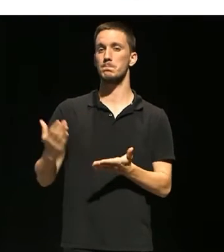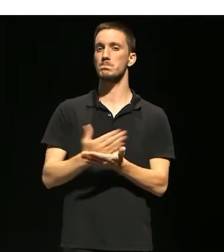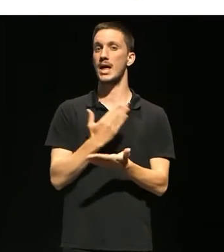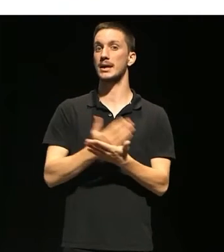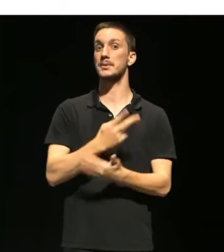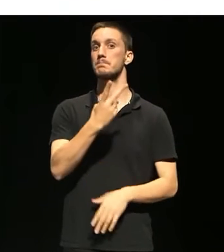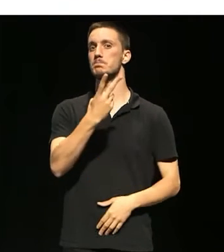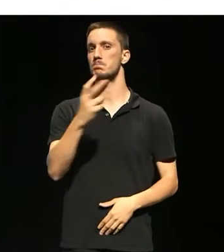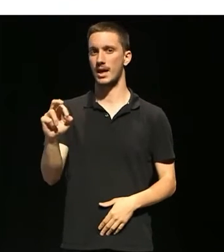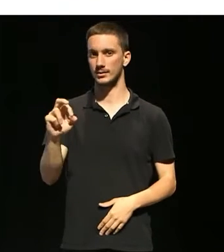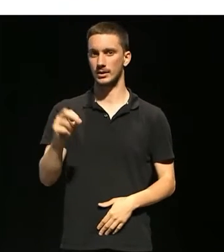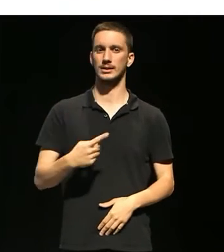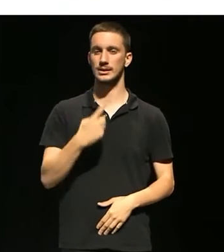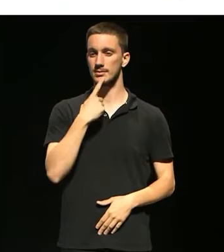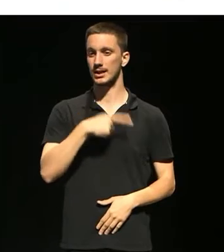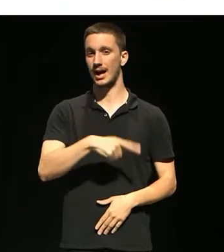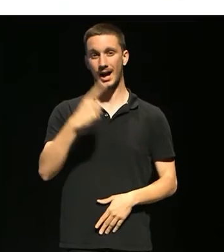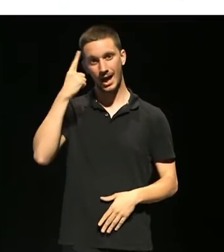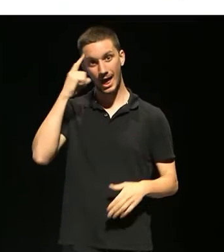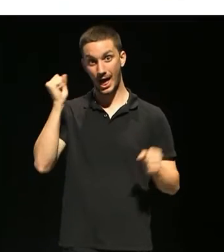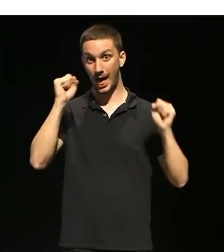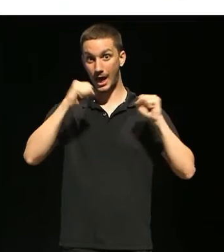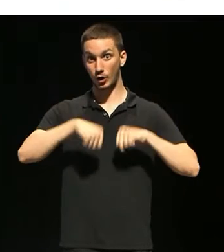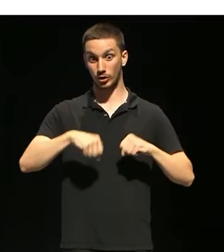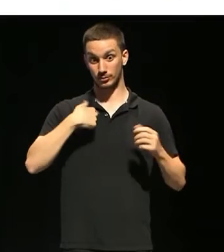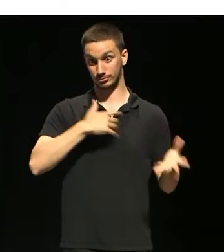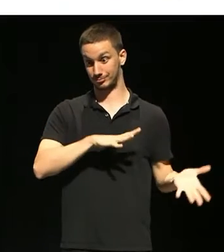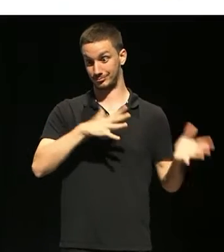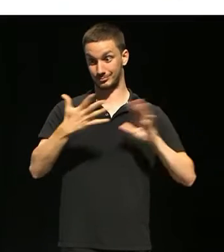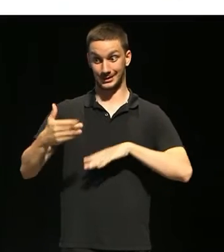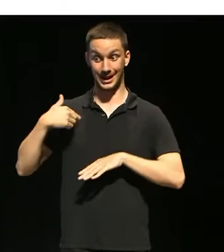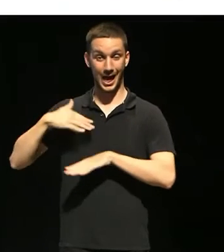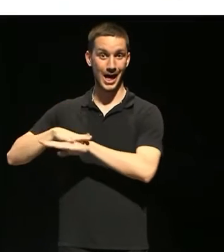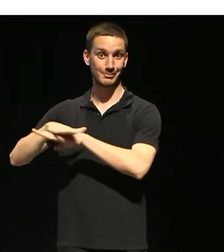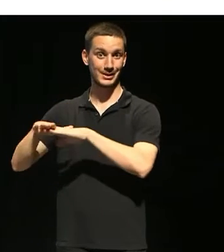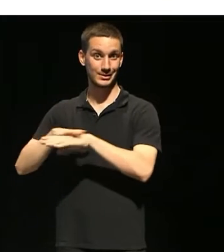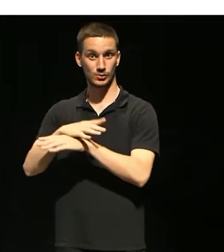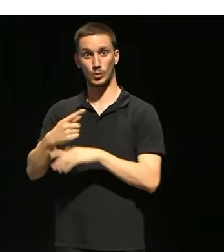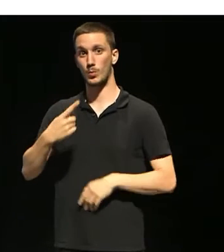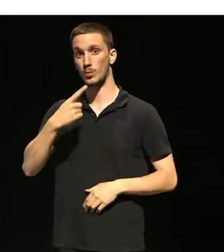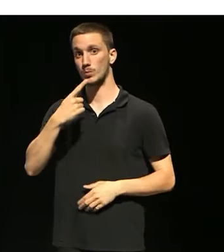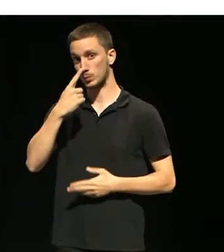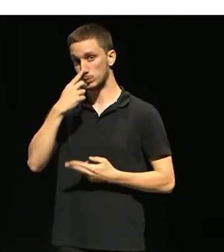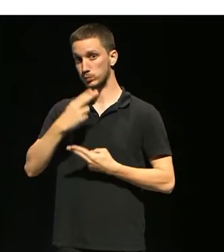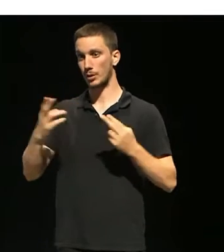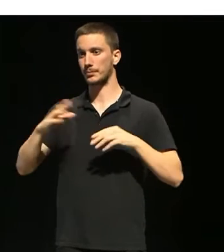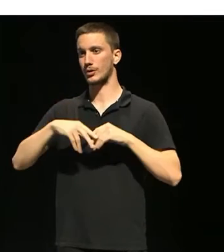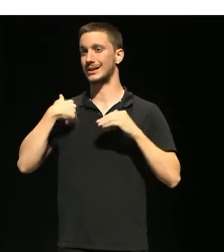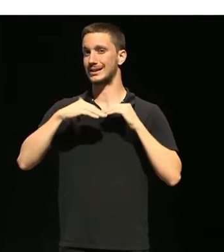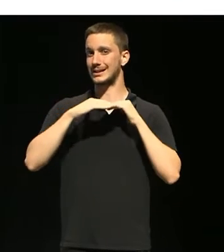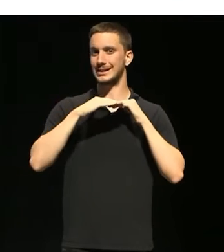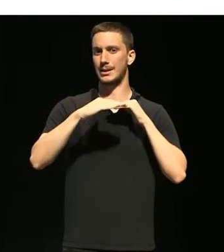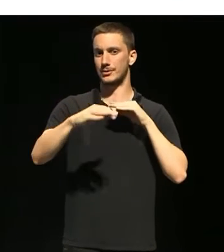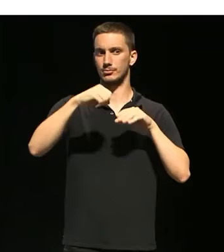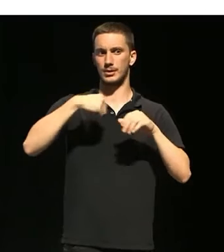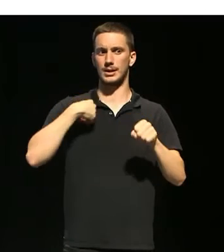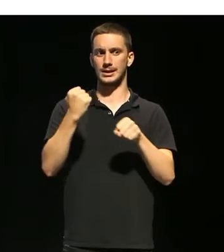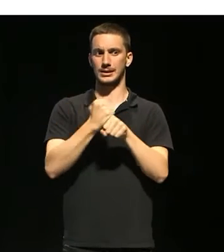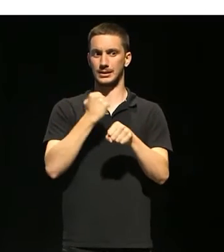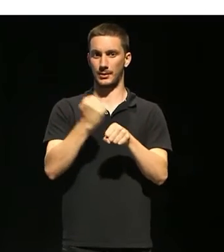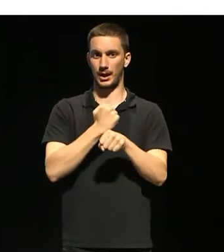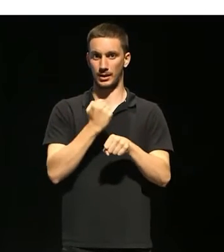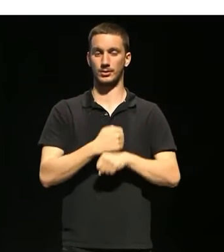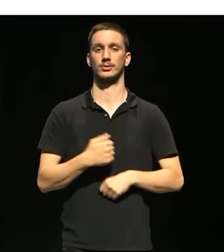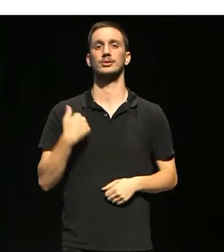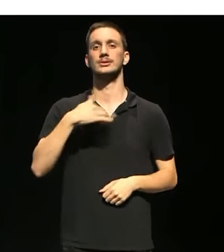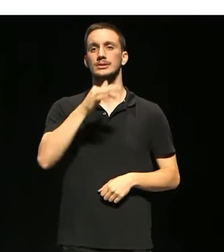on parla que l'acord no s'ha traslladat a les administracions públiques sobre l'estabilització del personal, voldríem dir